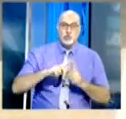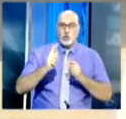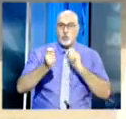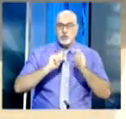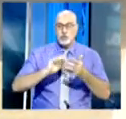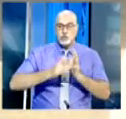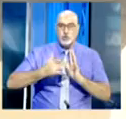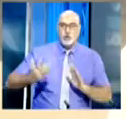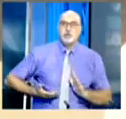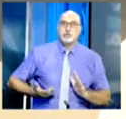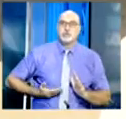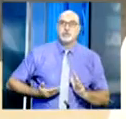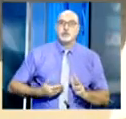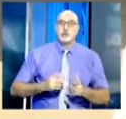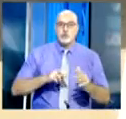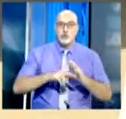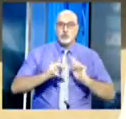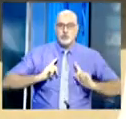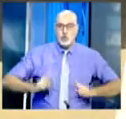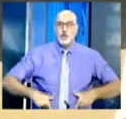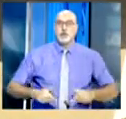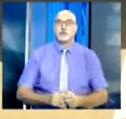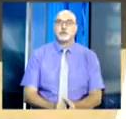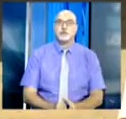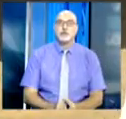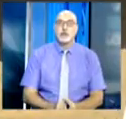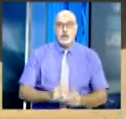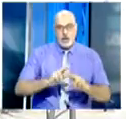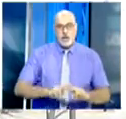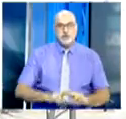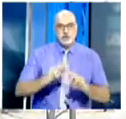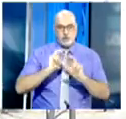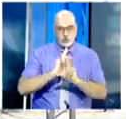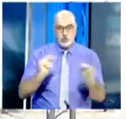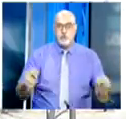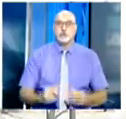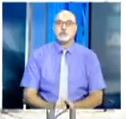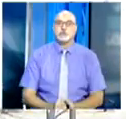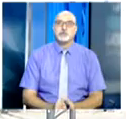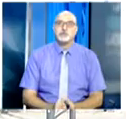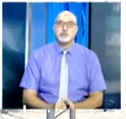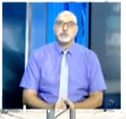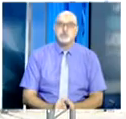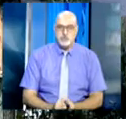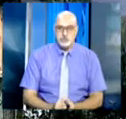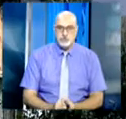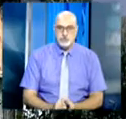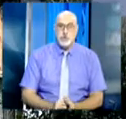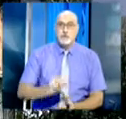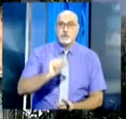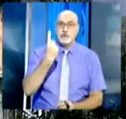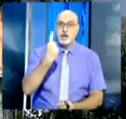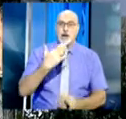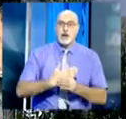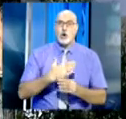لأتعب لكي لا يسخش المدرسة ويجعلها مقية 21 مدرسة